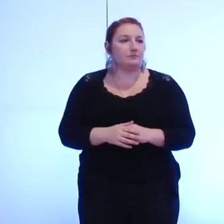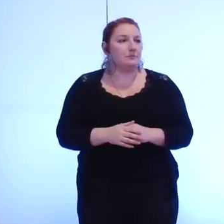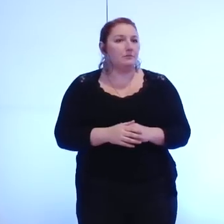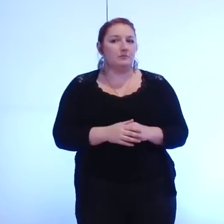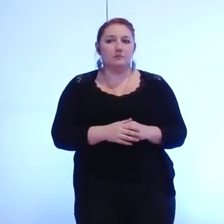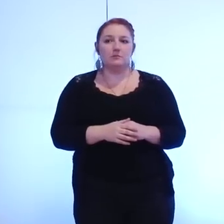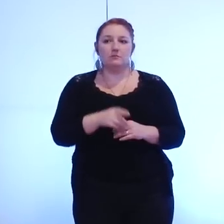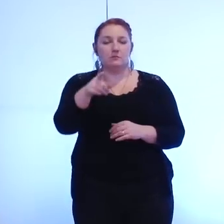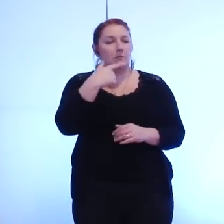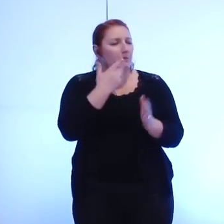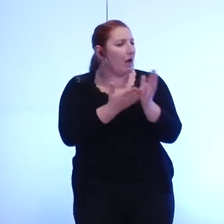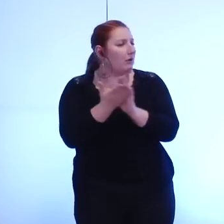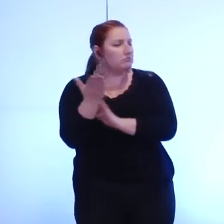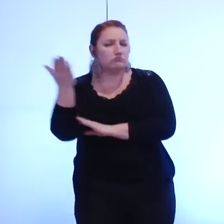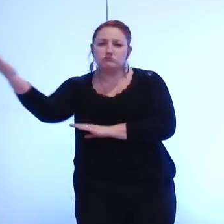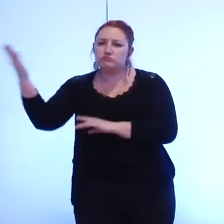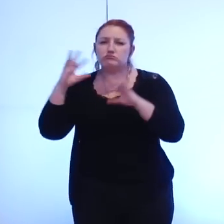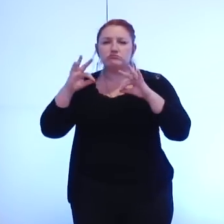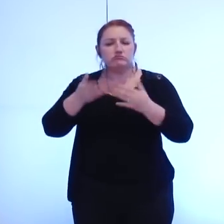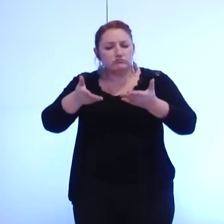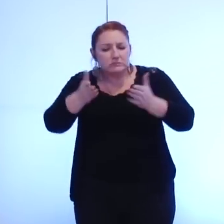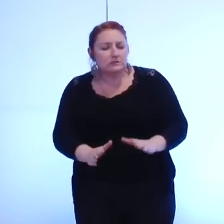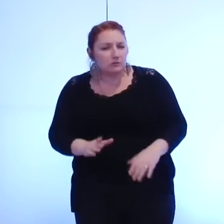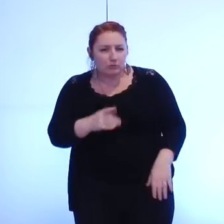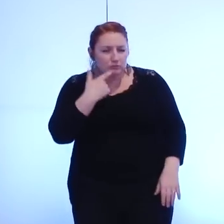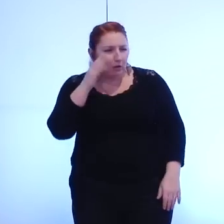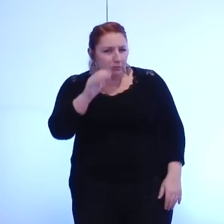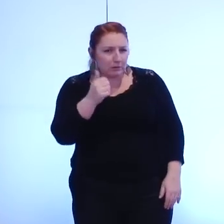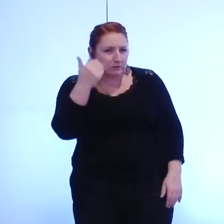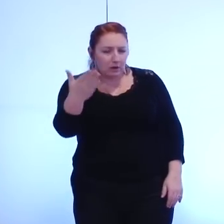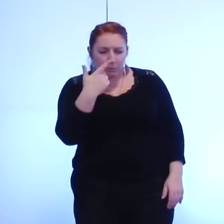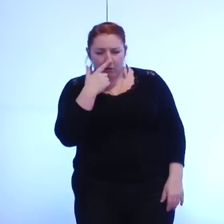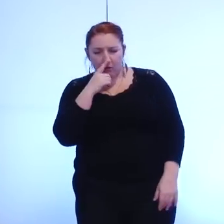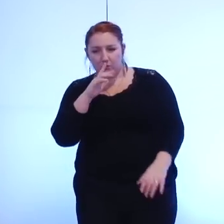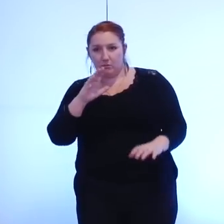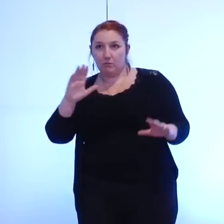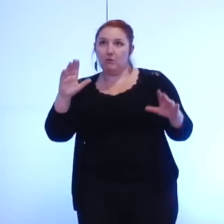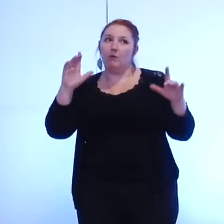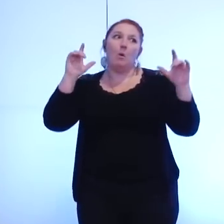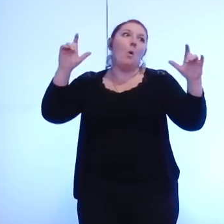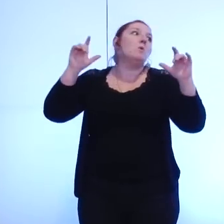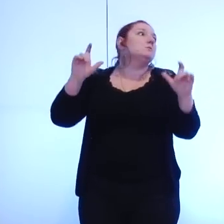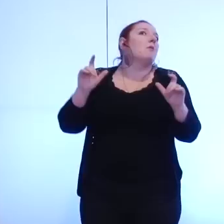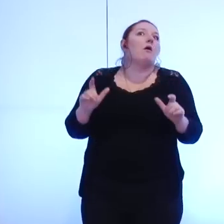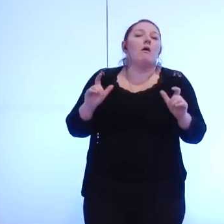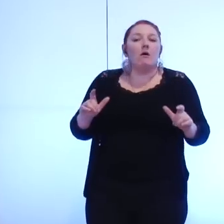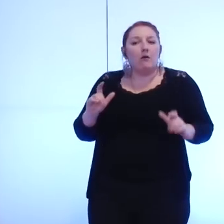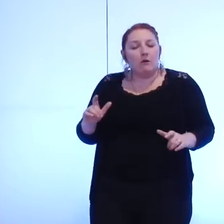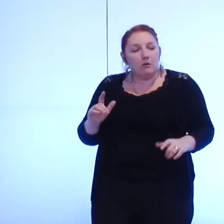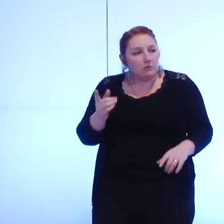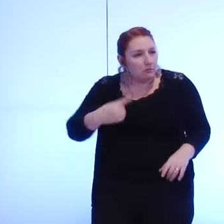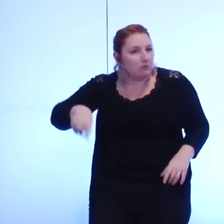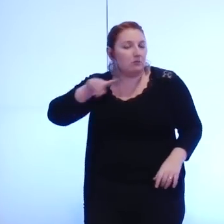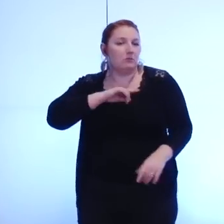vous déviez le débat sur la question de la décision personne n'a remis en cause Dieu merci que c'était bien à nous de